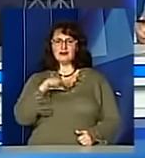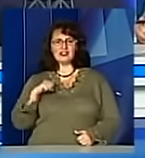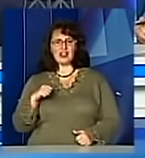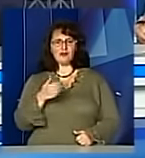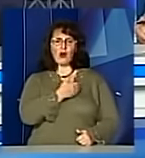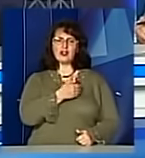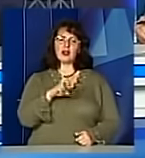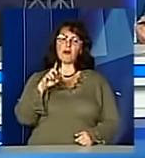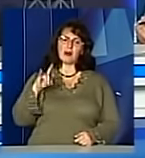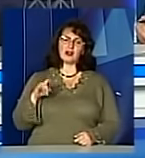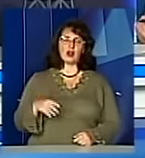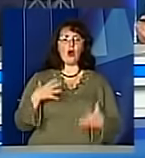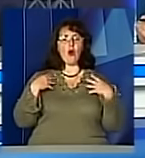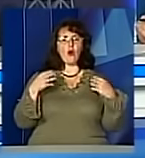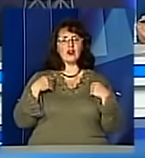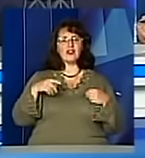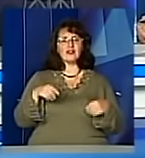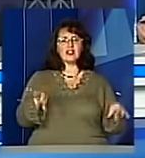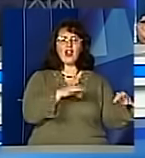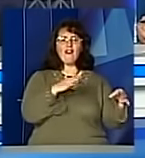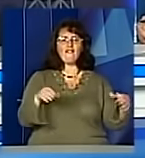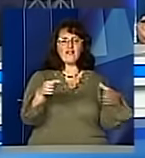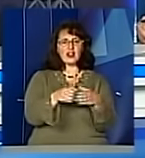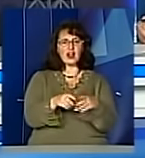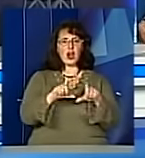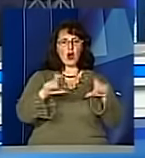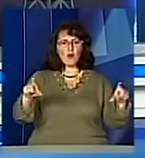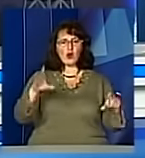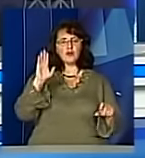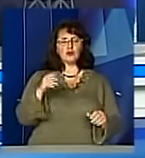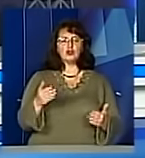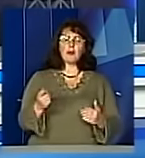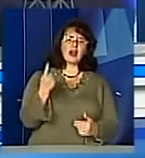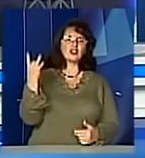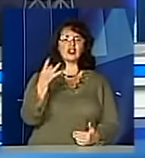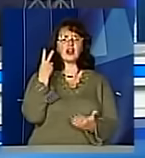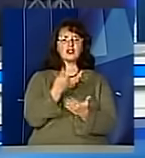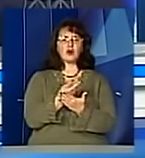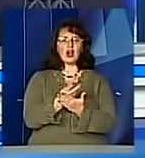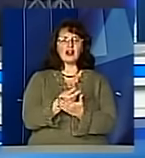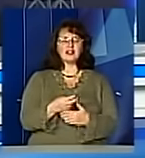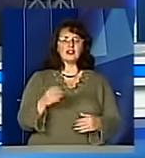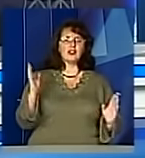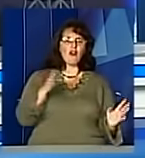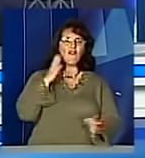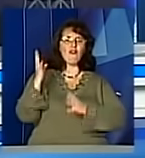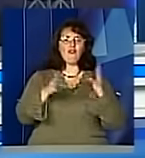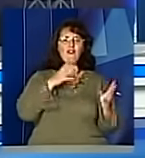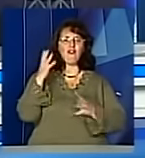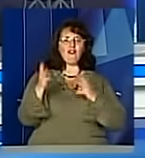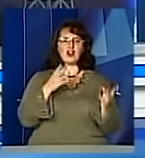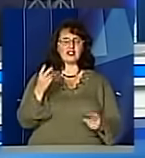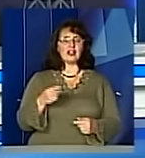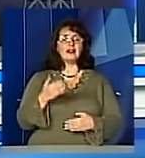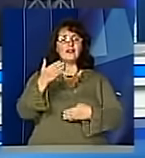У Львівській філармонії відбудеться прем'єра «Пісні вітру». Це новий проєкт театрального центру «Слово і голос».